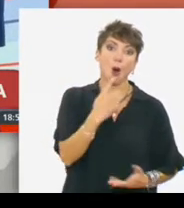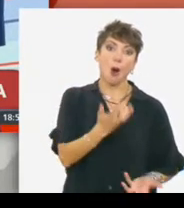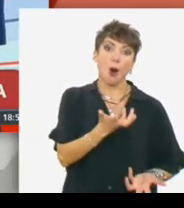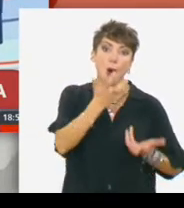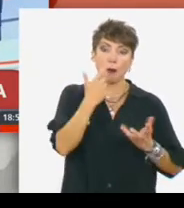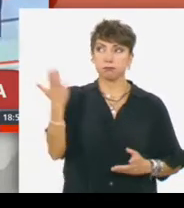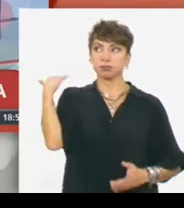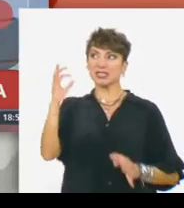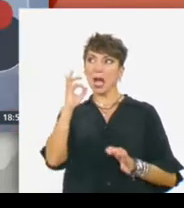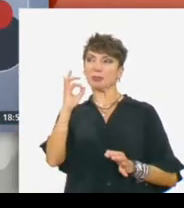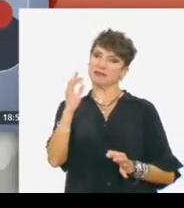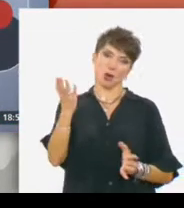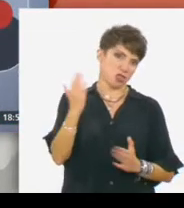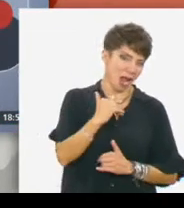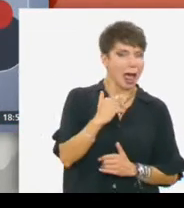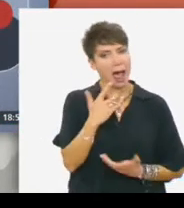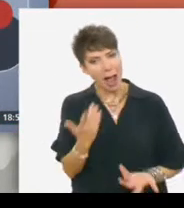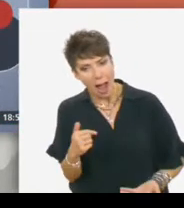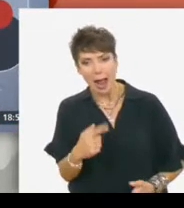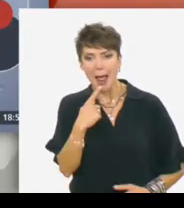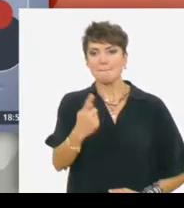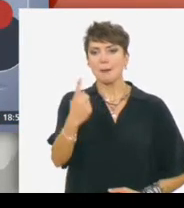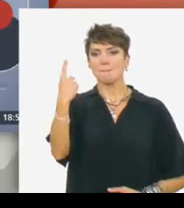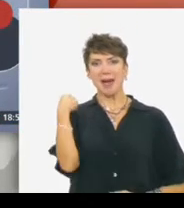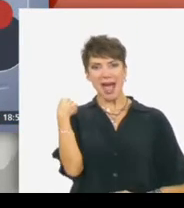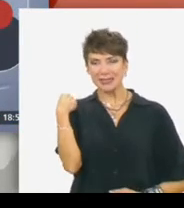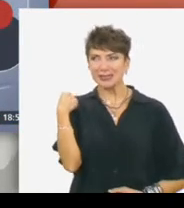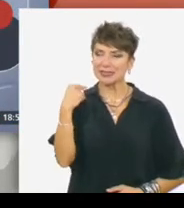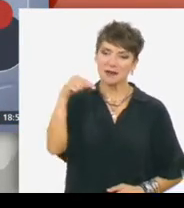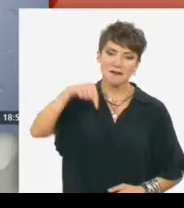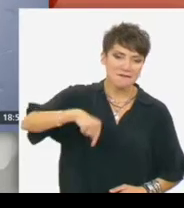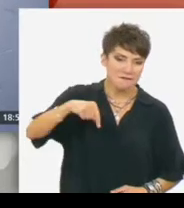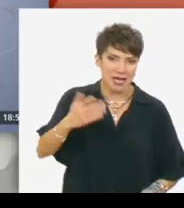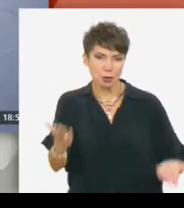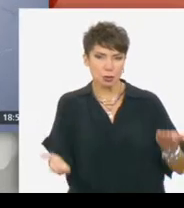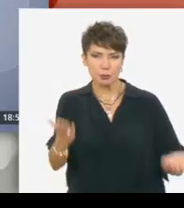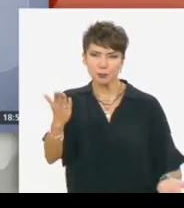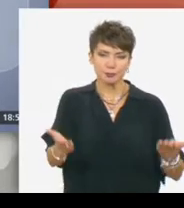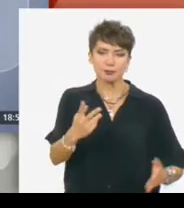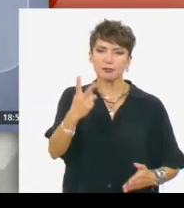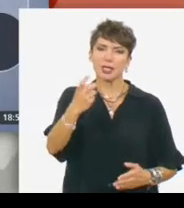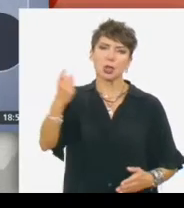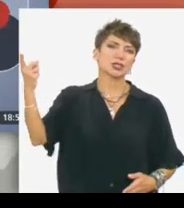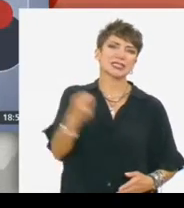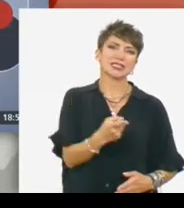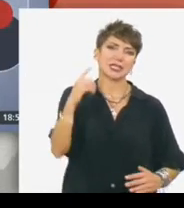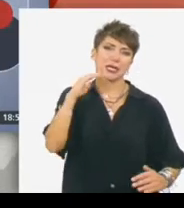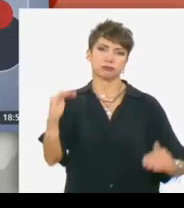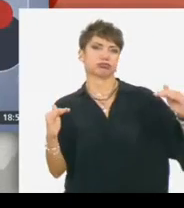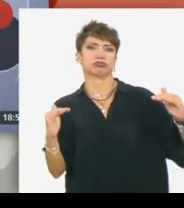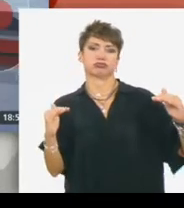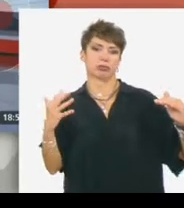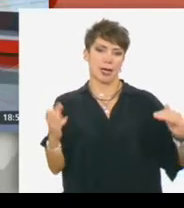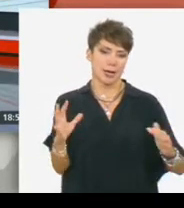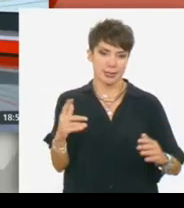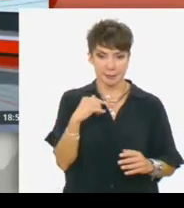ζητήσει κάποιος, σε σχέση με πέρσι η αύξηση αγγίζει και ξεπερνά το 20% όπως θα δούμε στην επόμενη μας Βλέπω